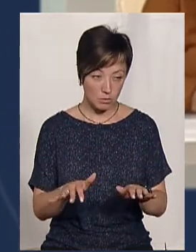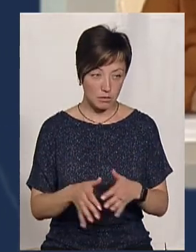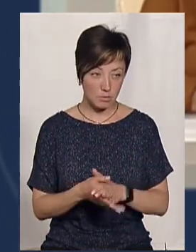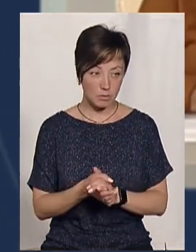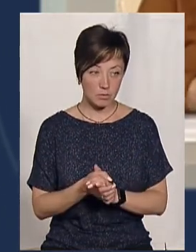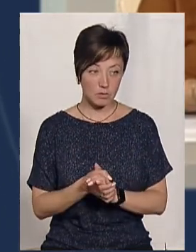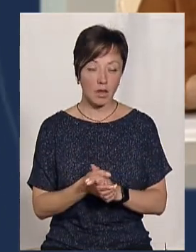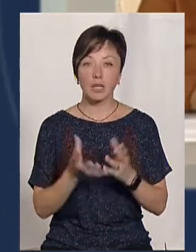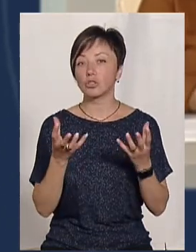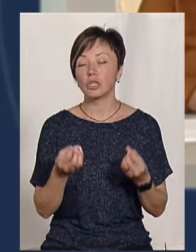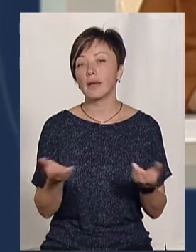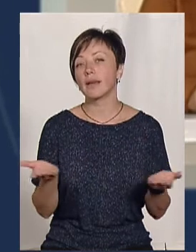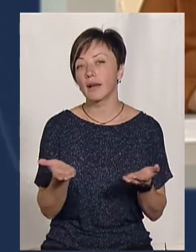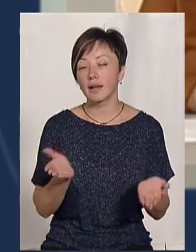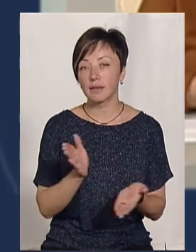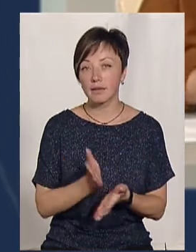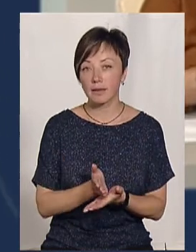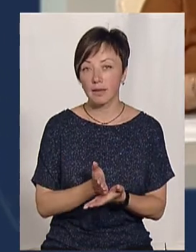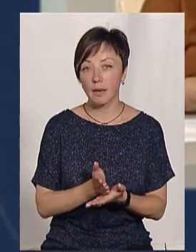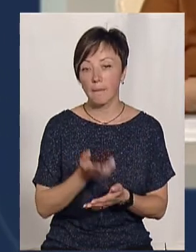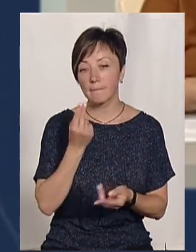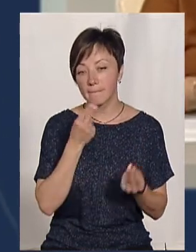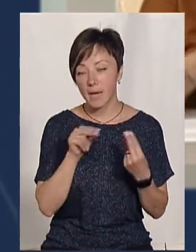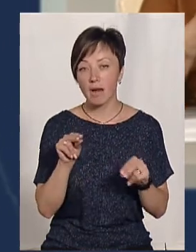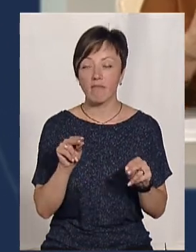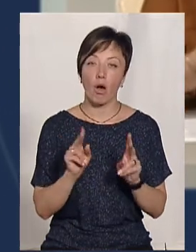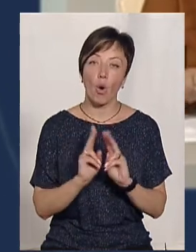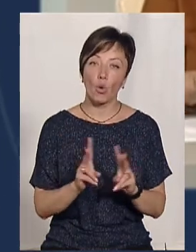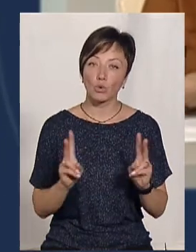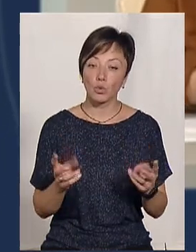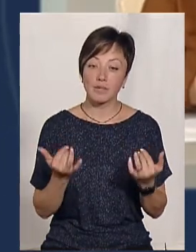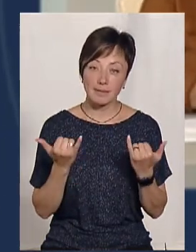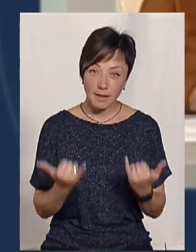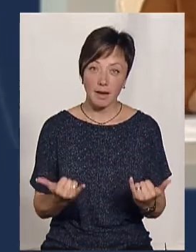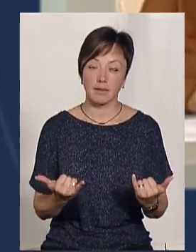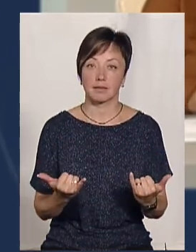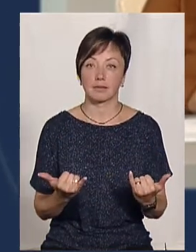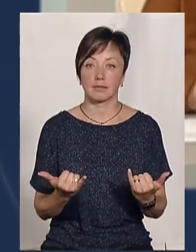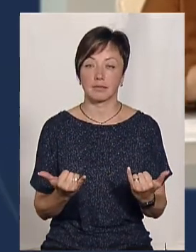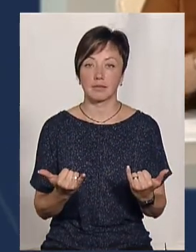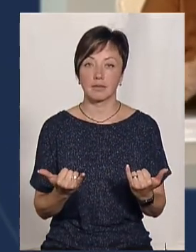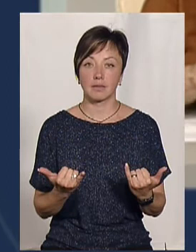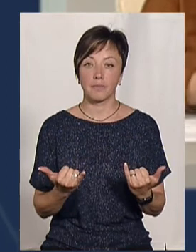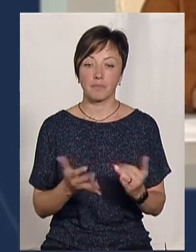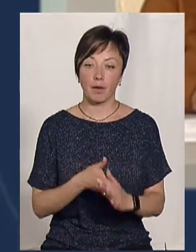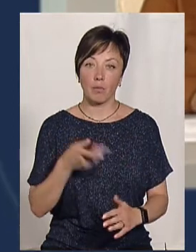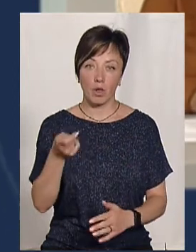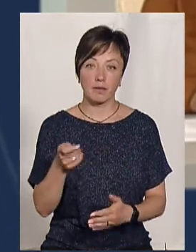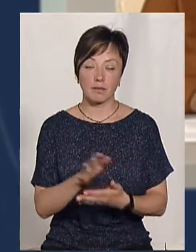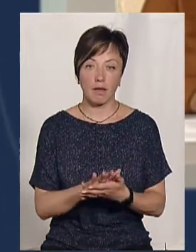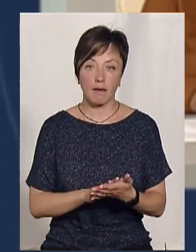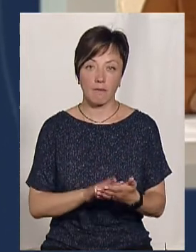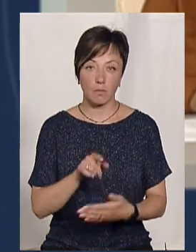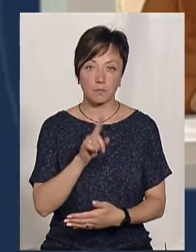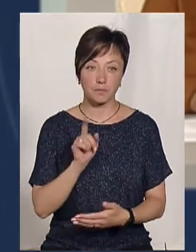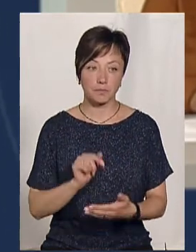А ще які є переваги тим, хто от прямо зараз подасть заяву?